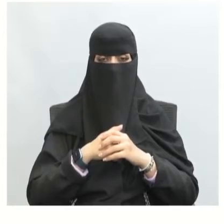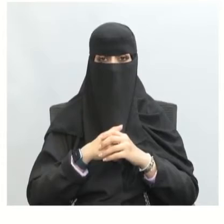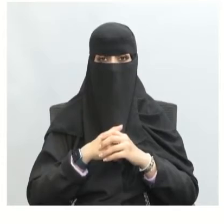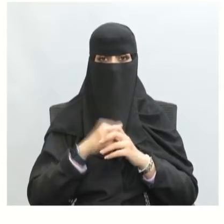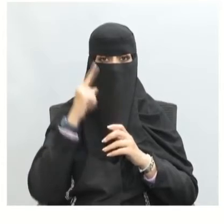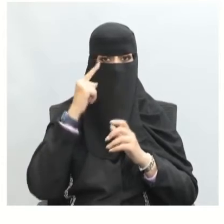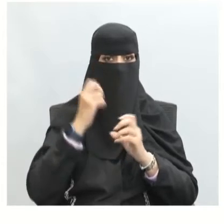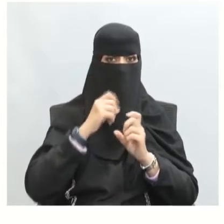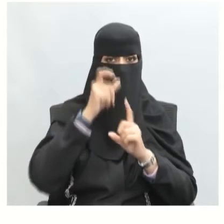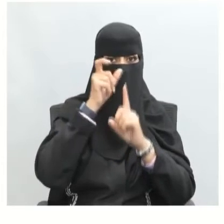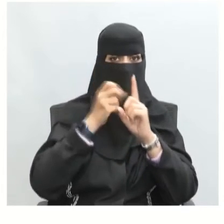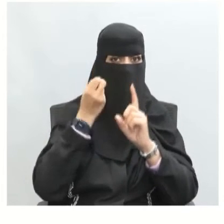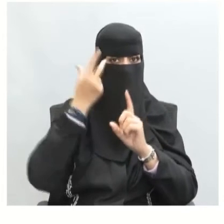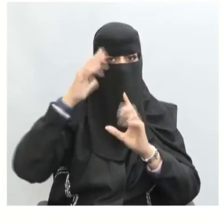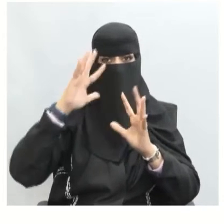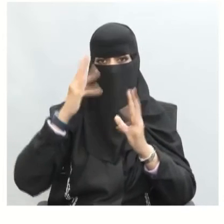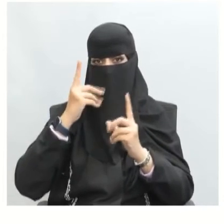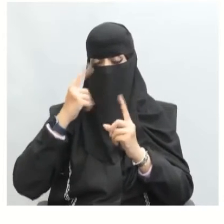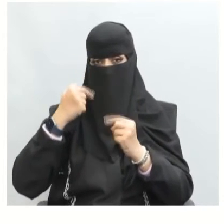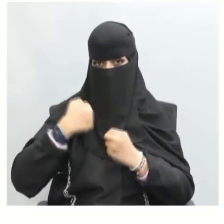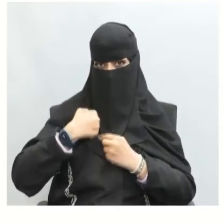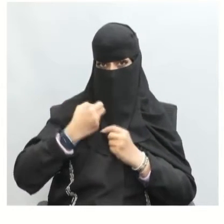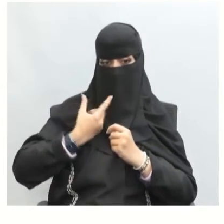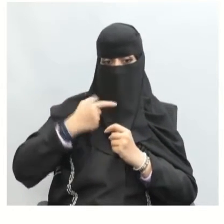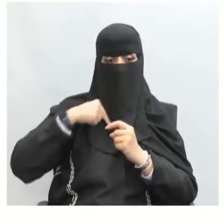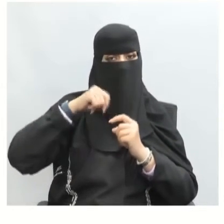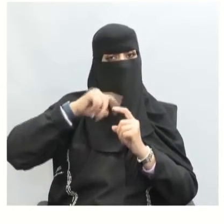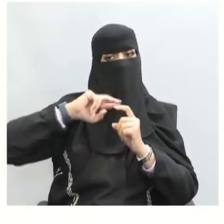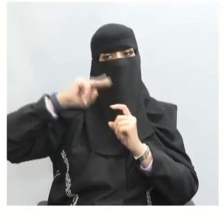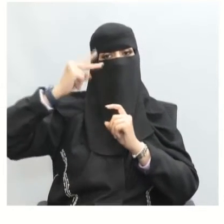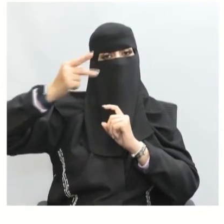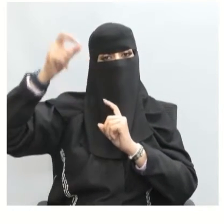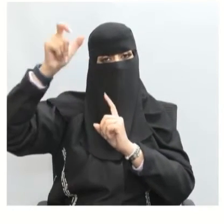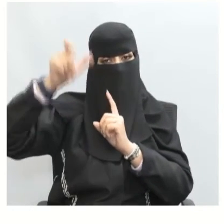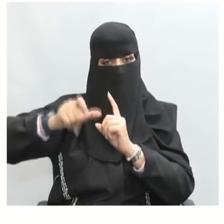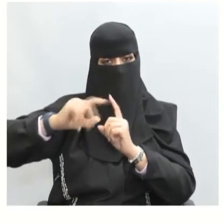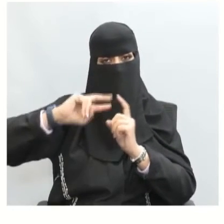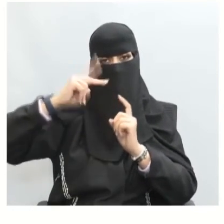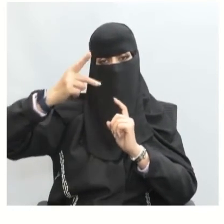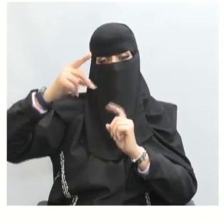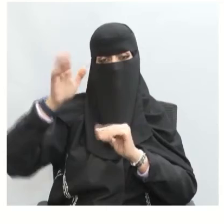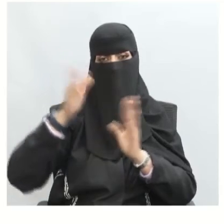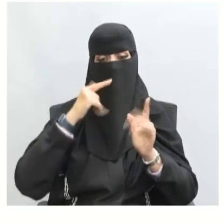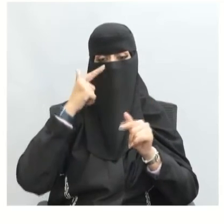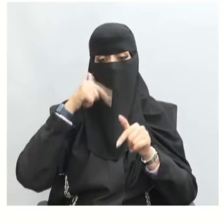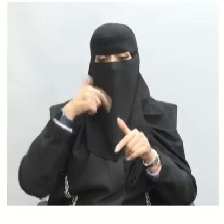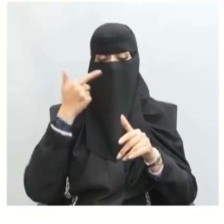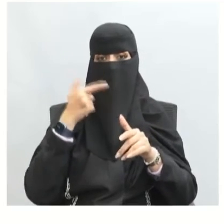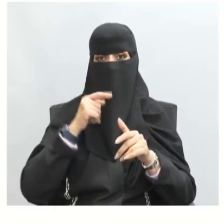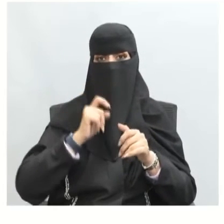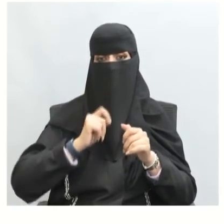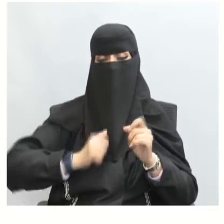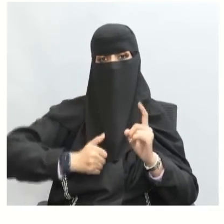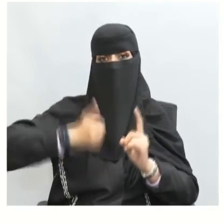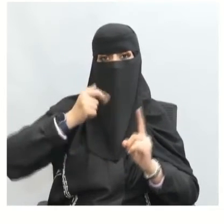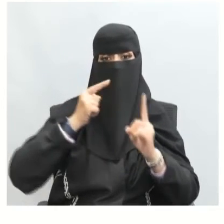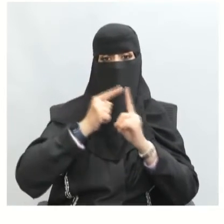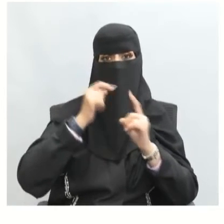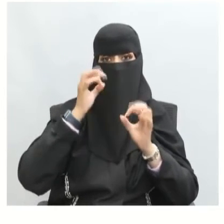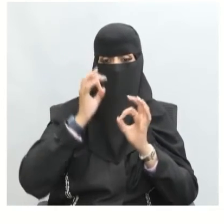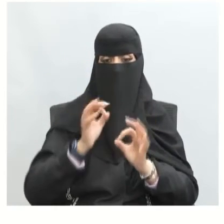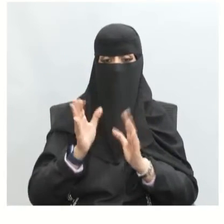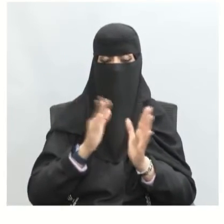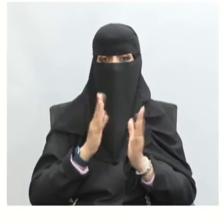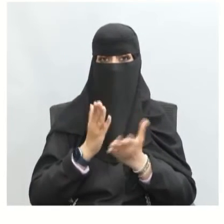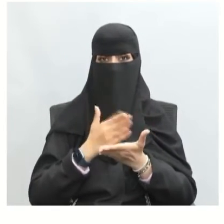وفهم الرأي أحسنتم وفهم الرأي الآخر لأن المحاور الجيد لابد أن